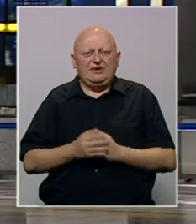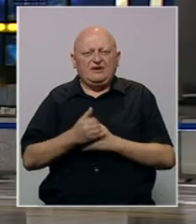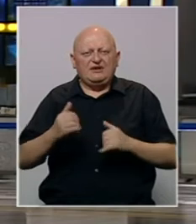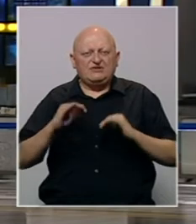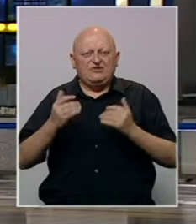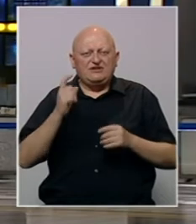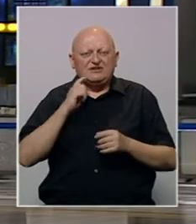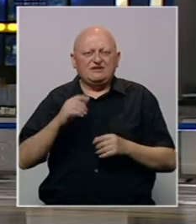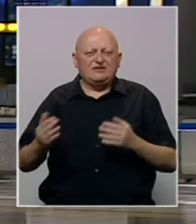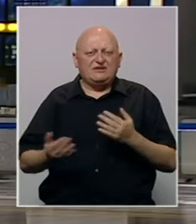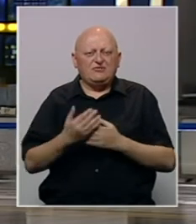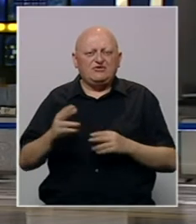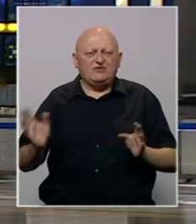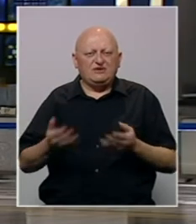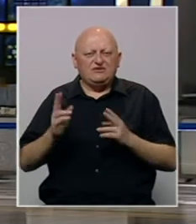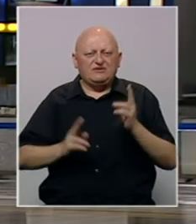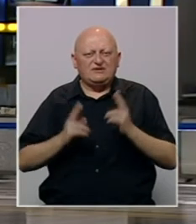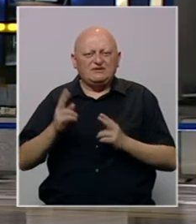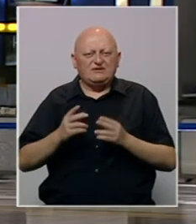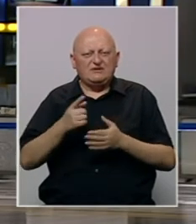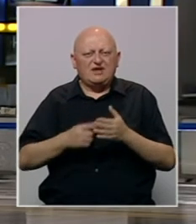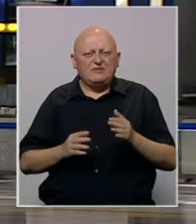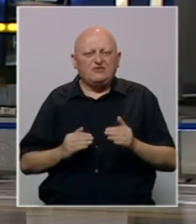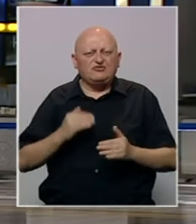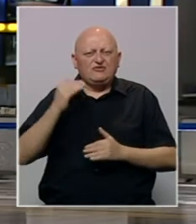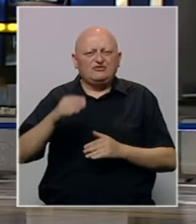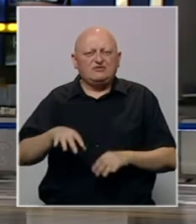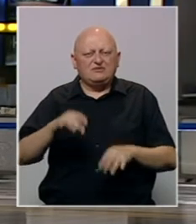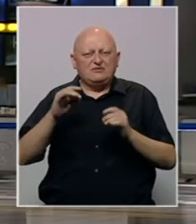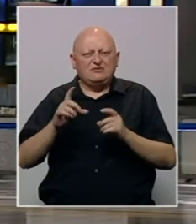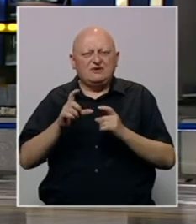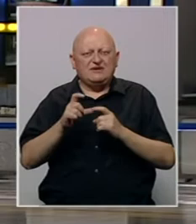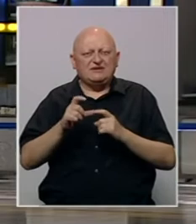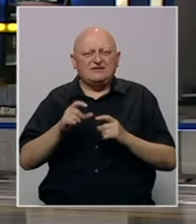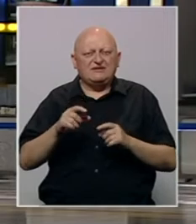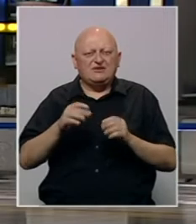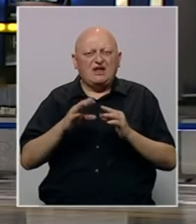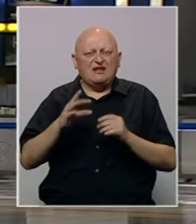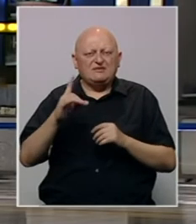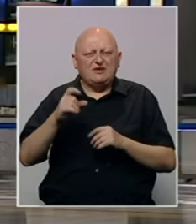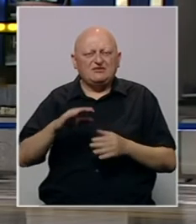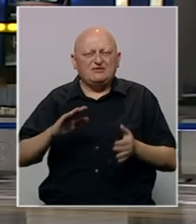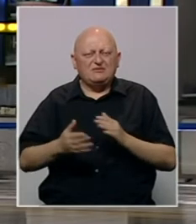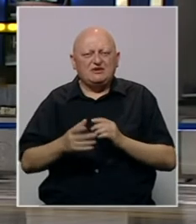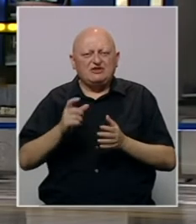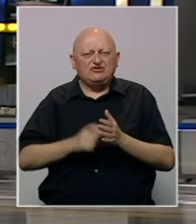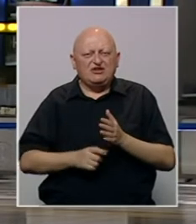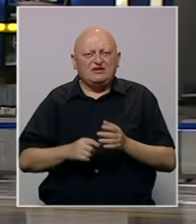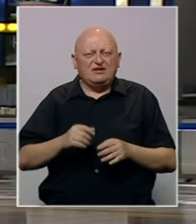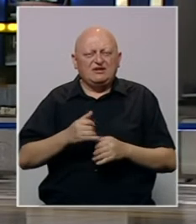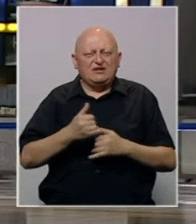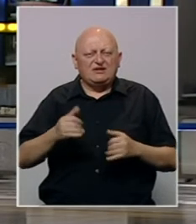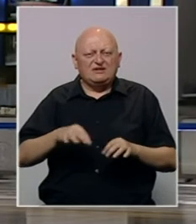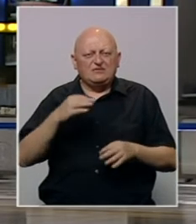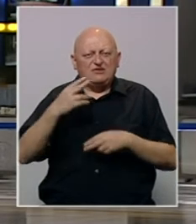Gradsko vijeće Zenice na ponovljenoj hitnoj sjednici nad polovičnom većinom izabralo je Sandu Alispahić za zamjenskog člana